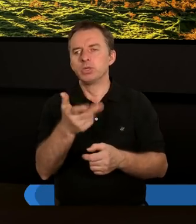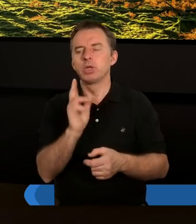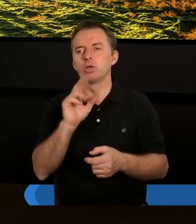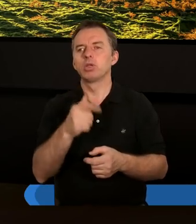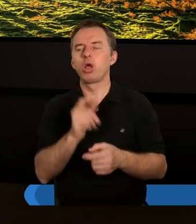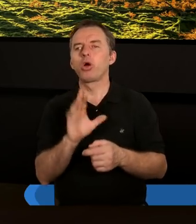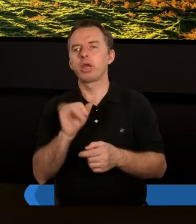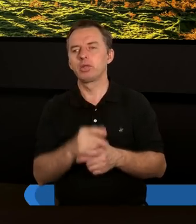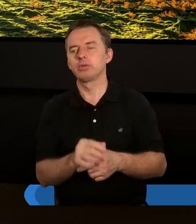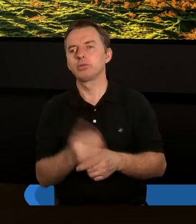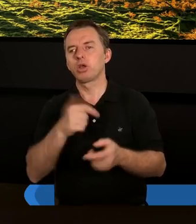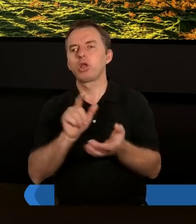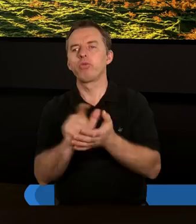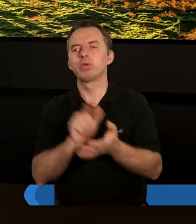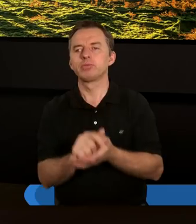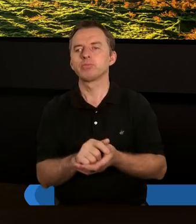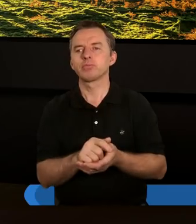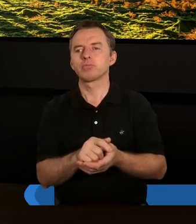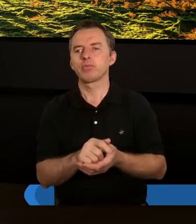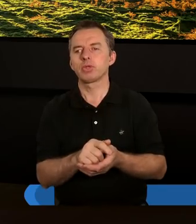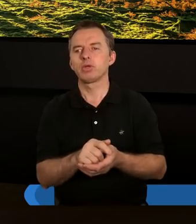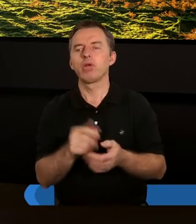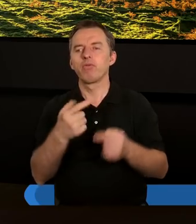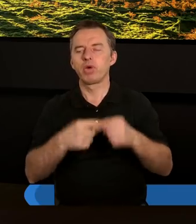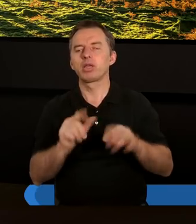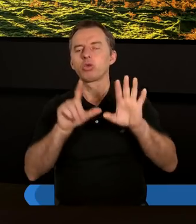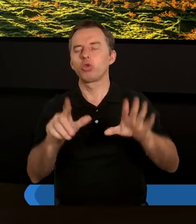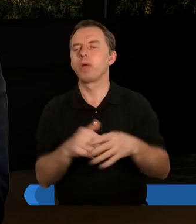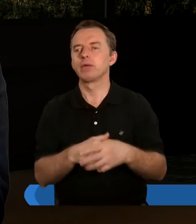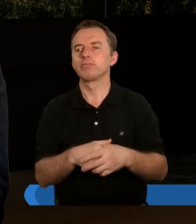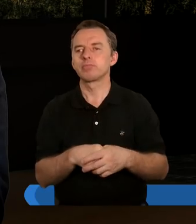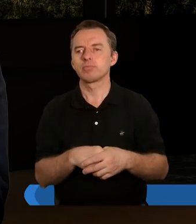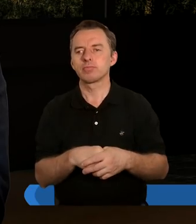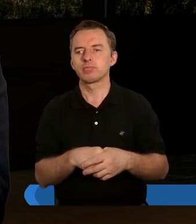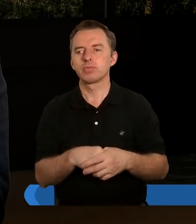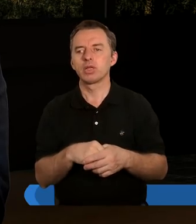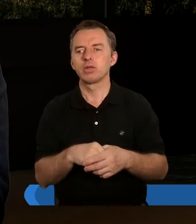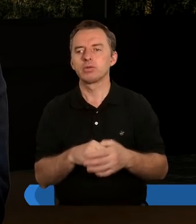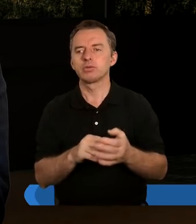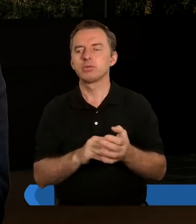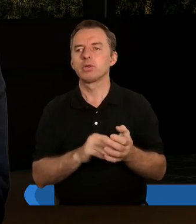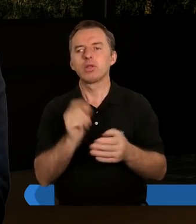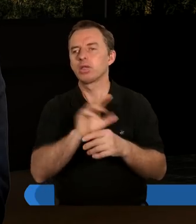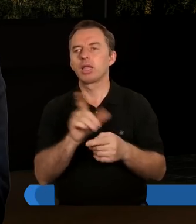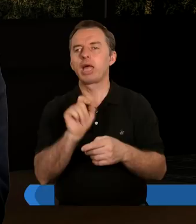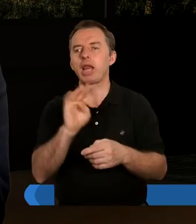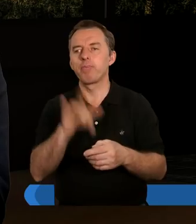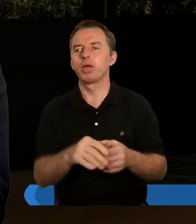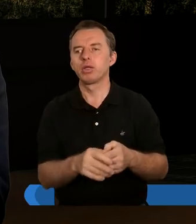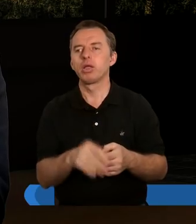do Koryntia na postoła Pawła, rozdział dwunasty i z tego rozdziału werset siódmy. Będę czytał z przekładu Piotra Zaremby.